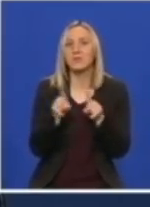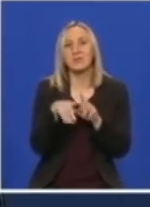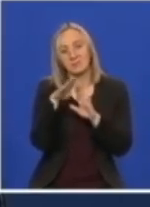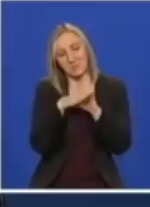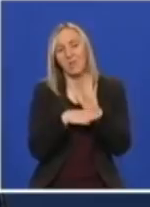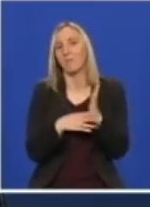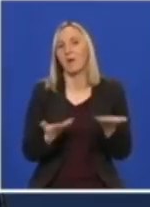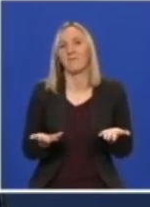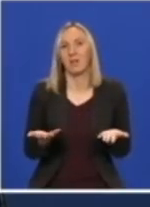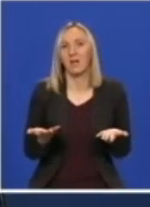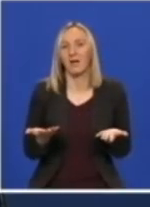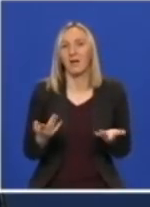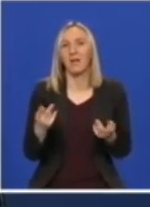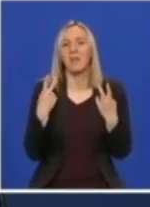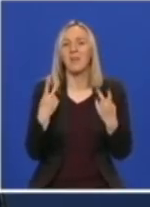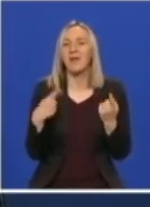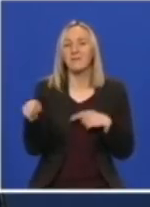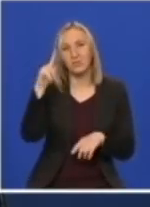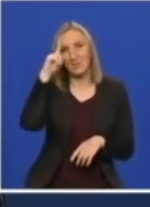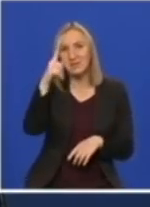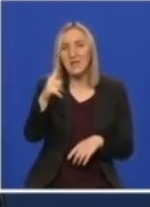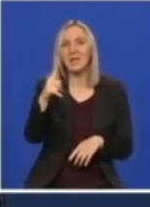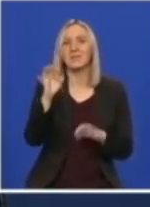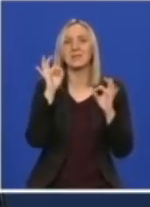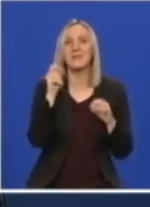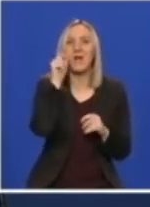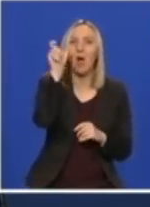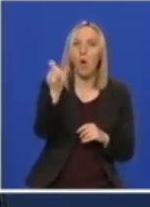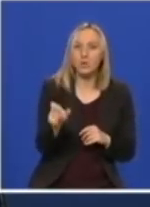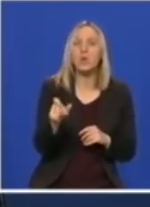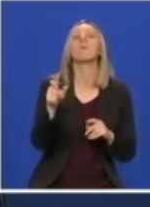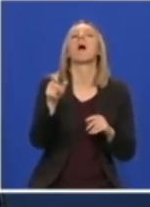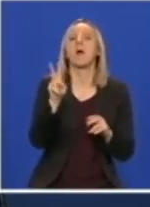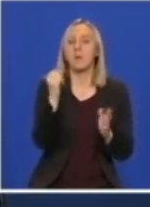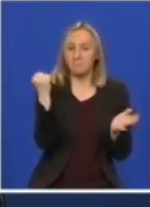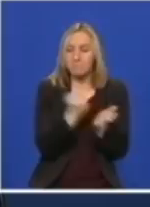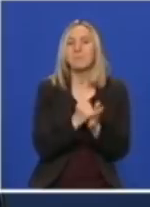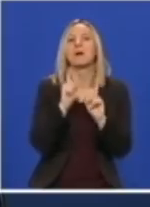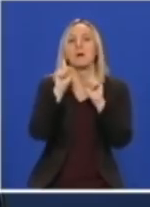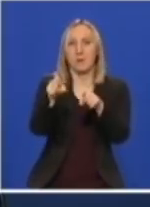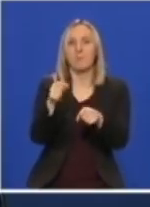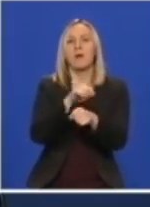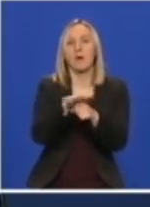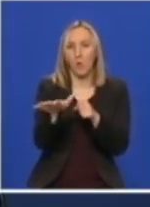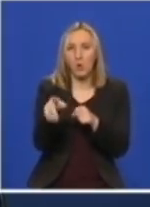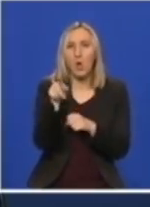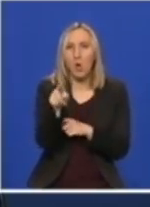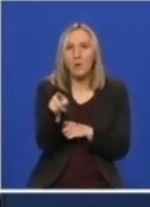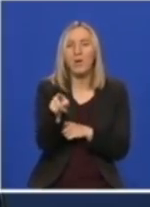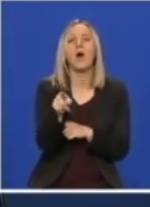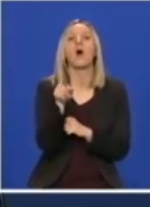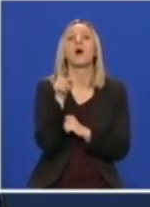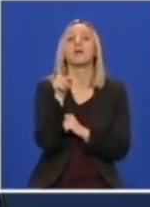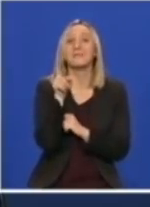mere. Najbitnije da znate da sve osobe kod kojih je potvrđeno prisustvo ove infekcije, da